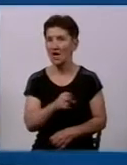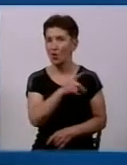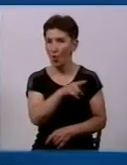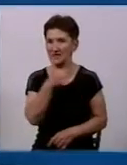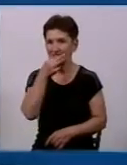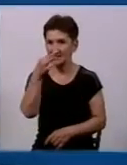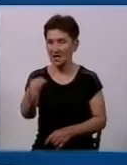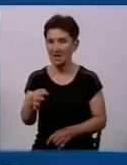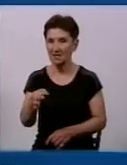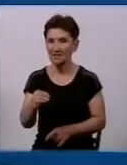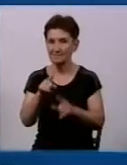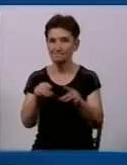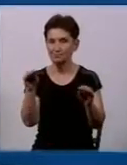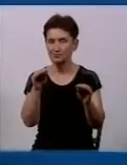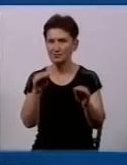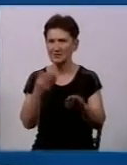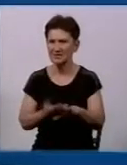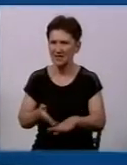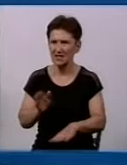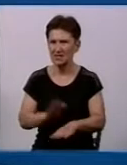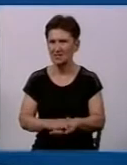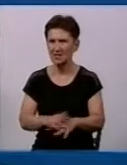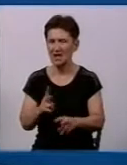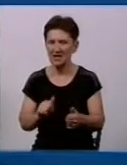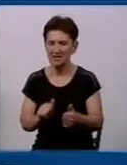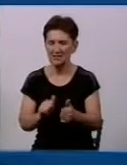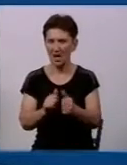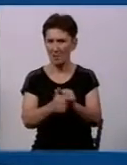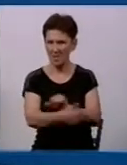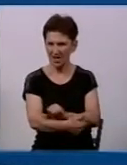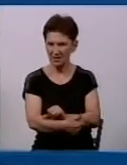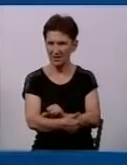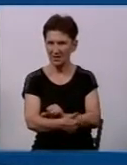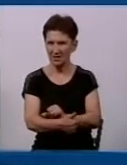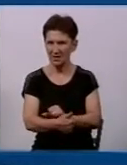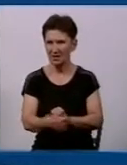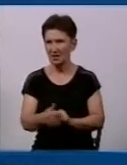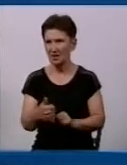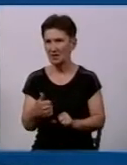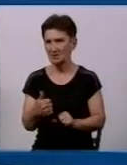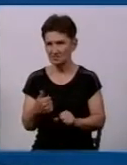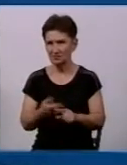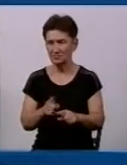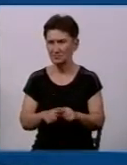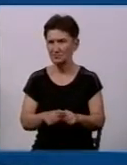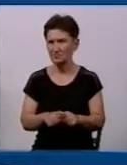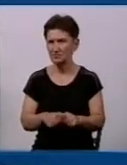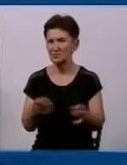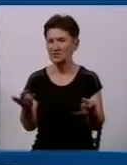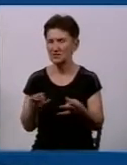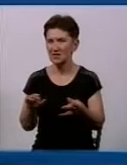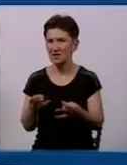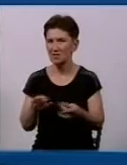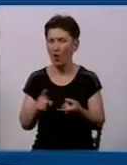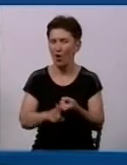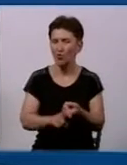складність в цьому процесі, в процесі заміни гідрантів на НОМІ, чи не працюючи на працюючи, це в тому, що треба відключати